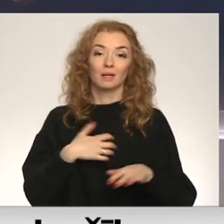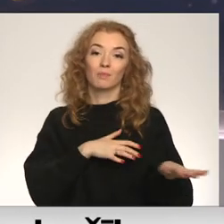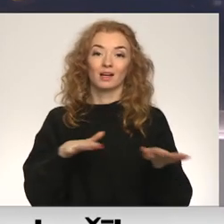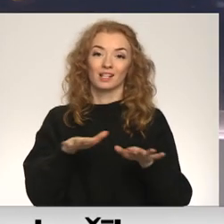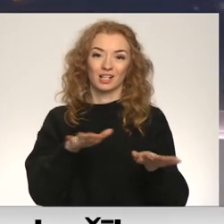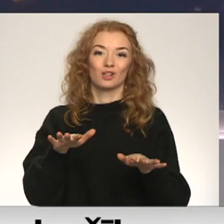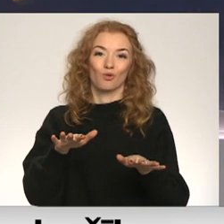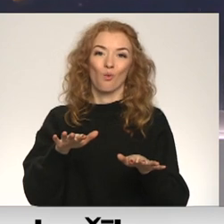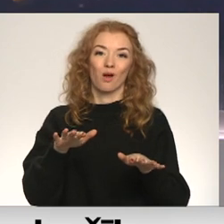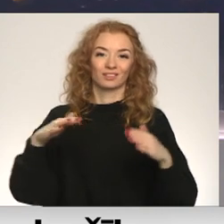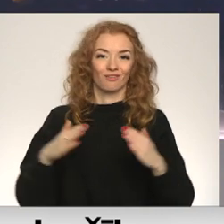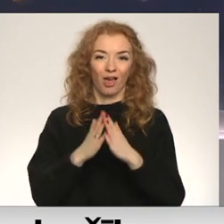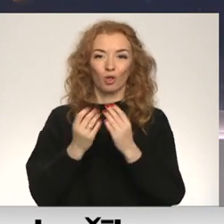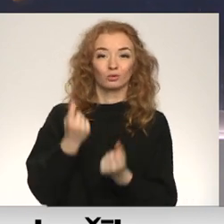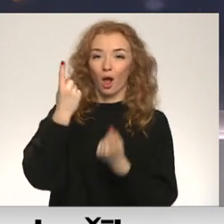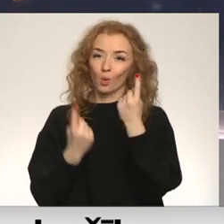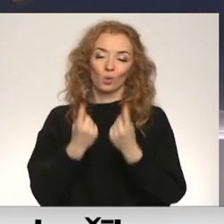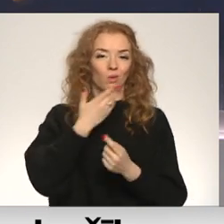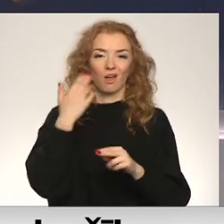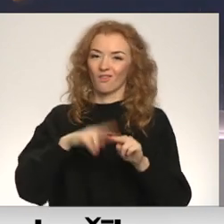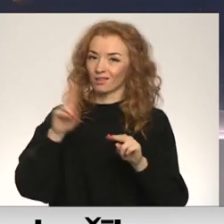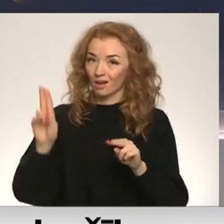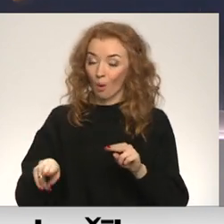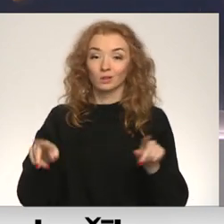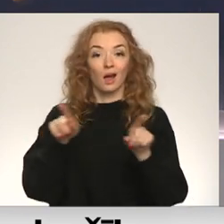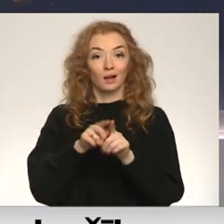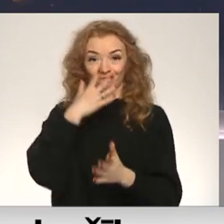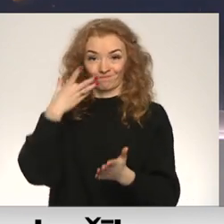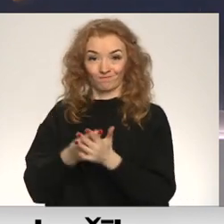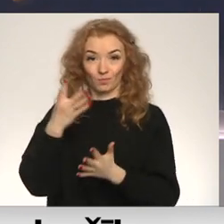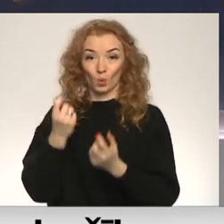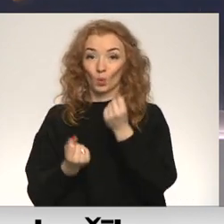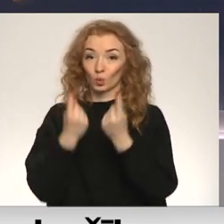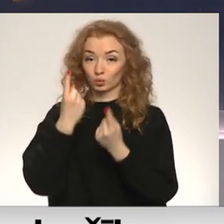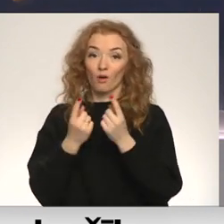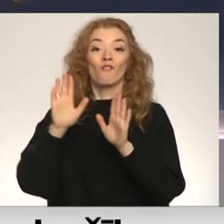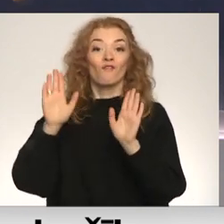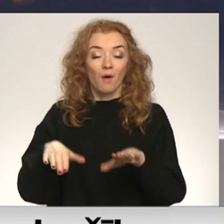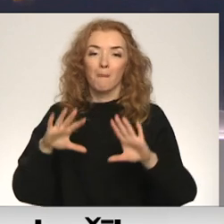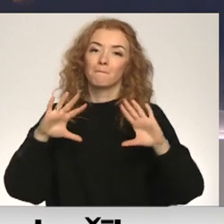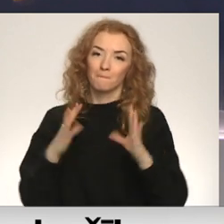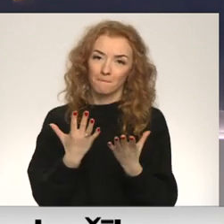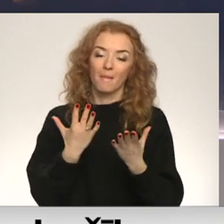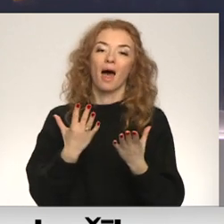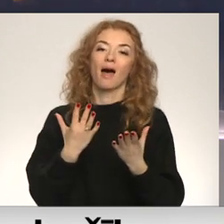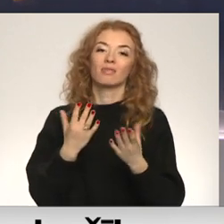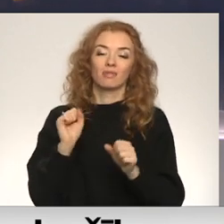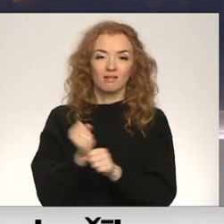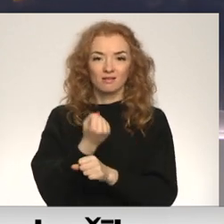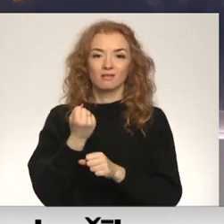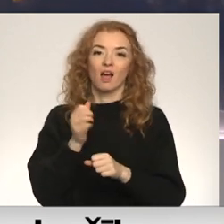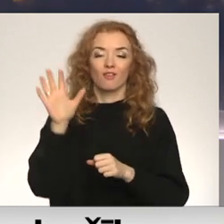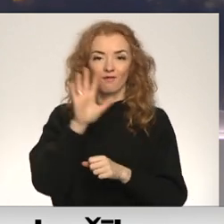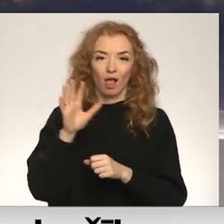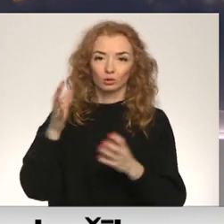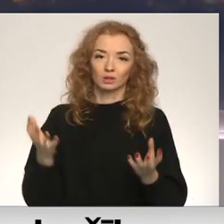svētku uguņošana nav ļauts. Privātām uguņošanām, tāpat kā pērni, šāda aizlaiguma nav, tomēr gan pirotehniķi, gan Valsts